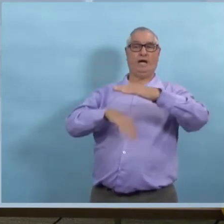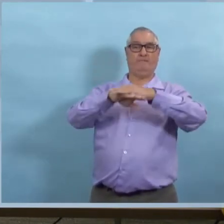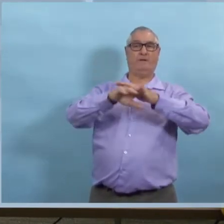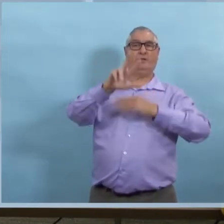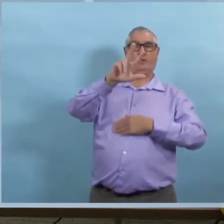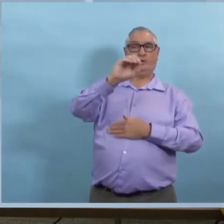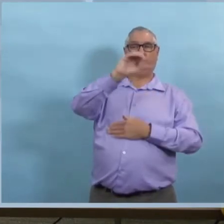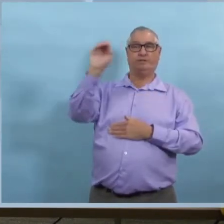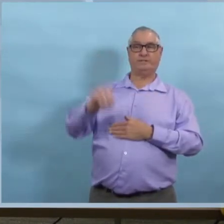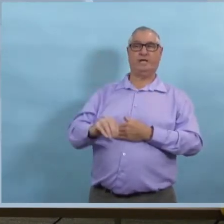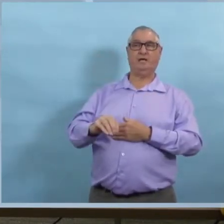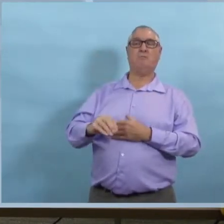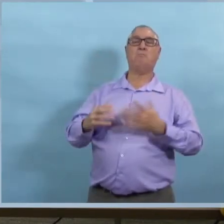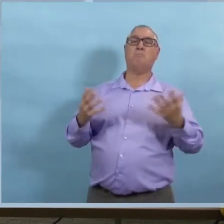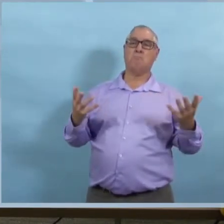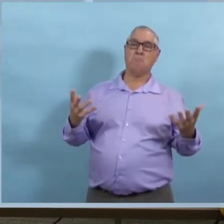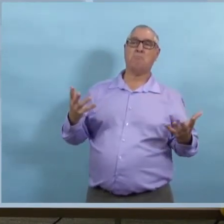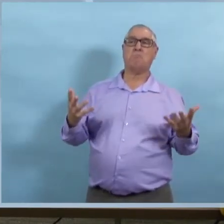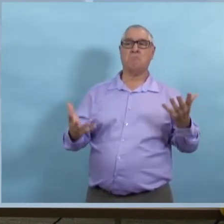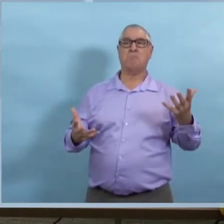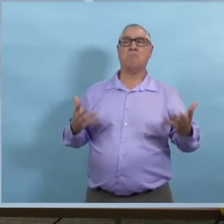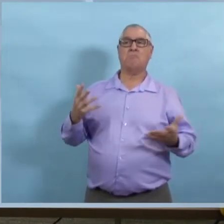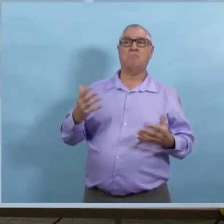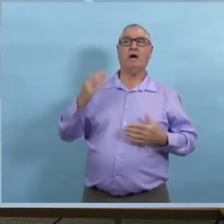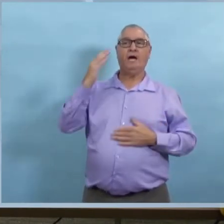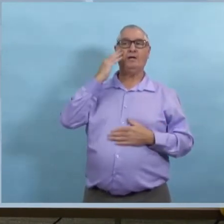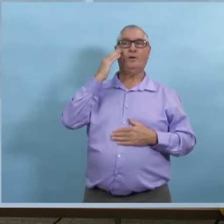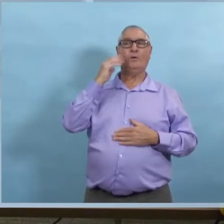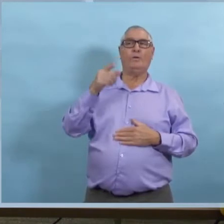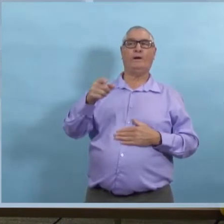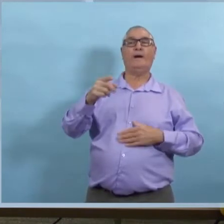Alors, je veux revenir à la question de capacité de 30 %.